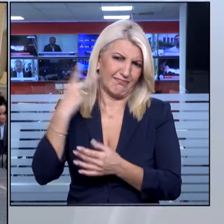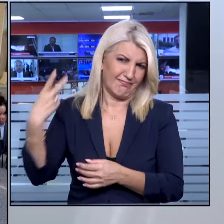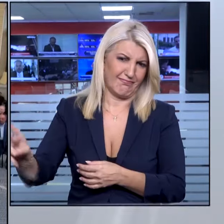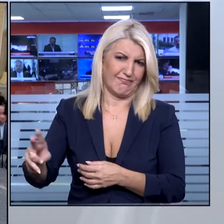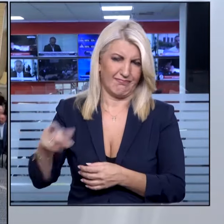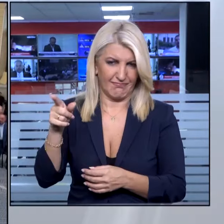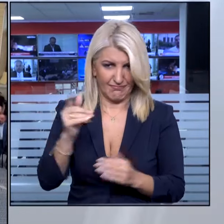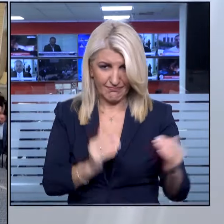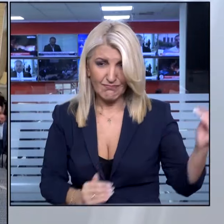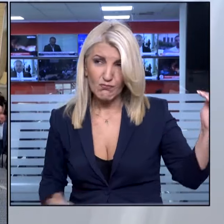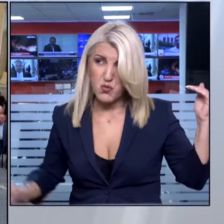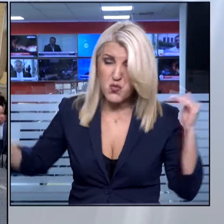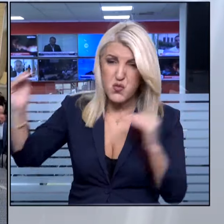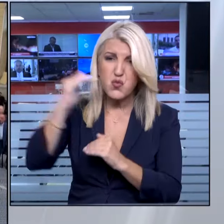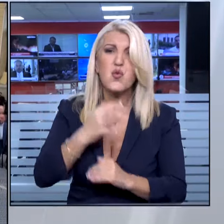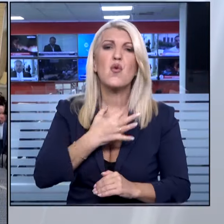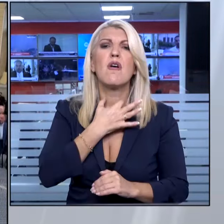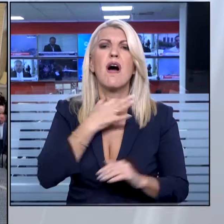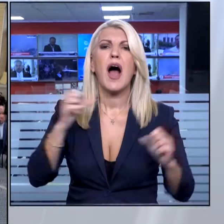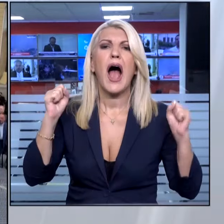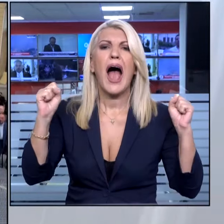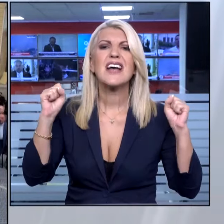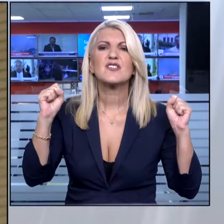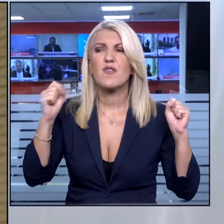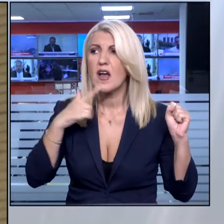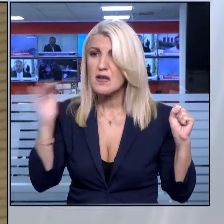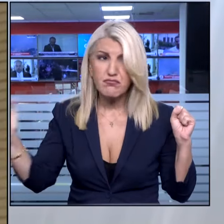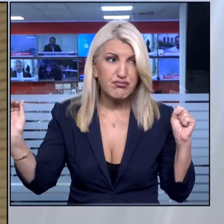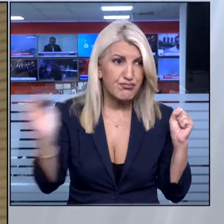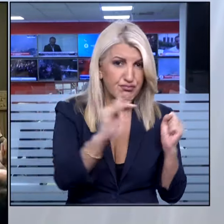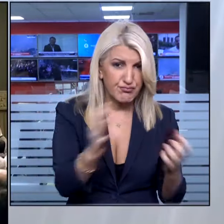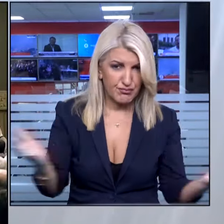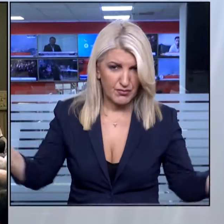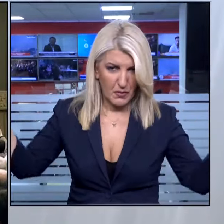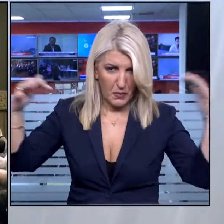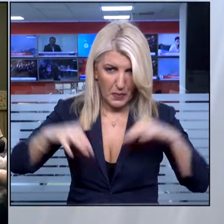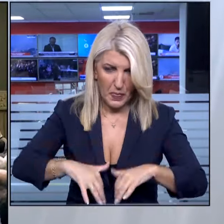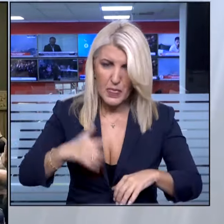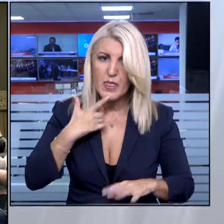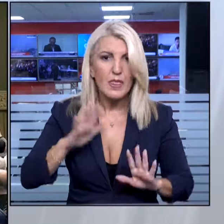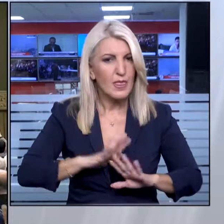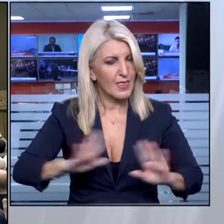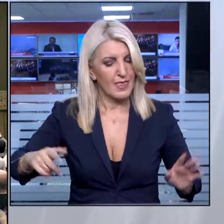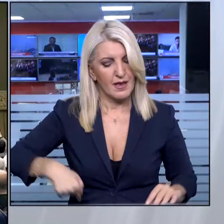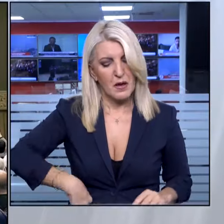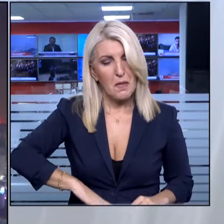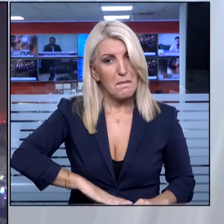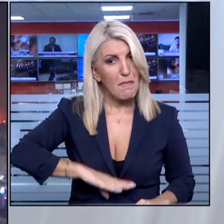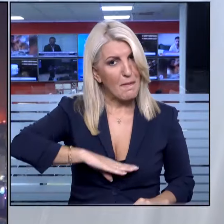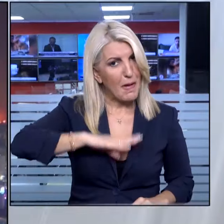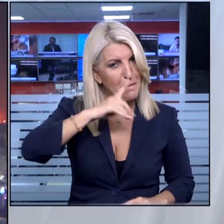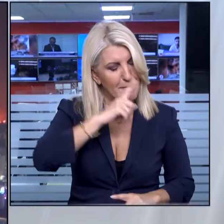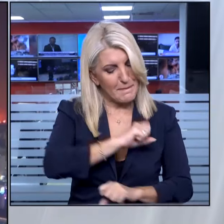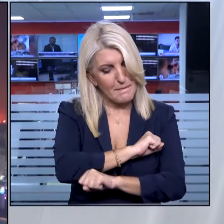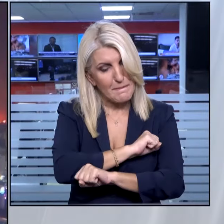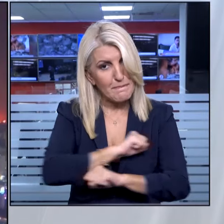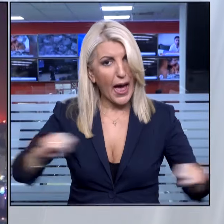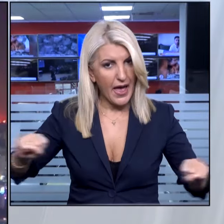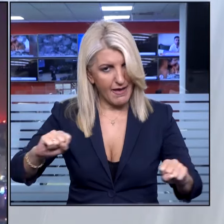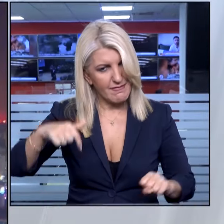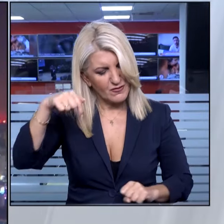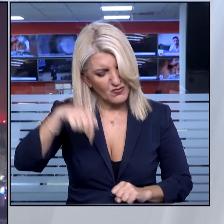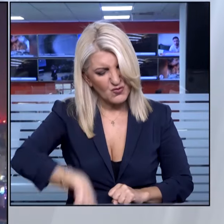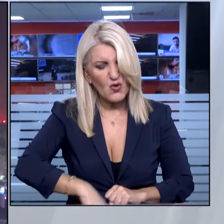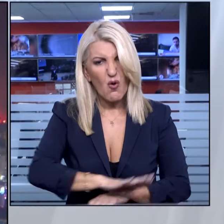Εθνικής Ασφάλειας. Σύμβουλος του Χαμενέη διεμήνησε ότι το Ισραήλ ξεπέρασε τις κόκκινες γραμμές της Τεχεράνης και την ίδια ώρα η